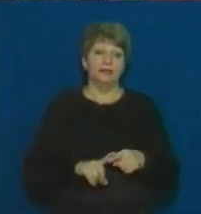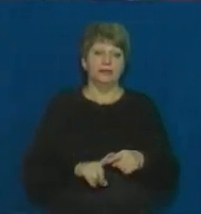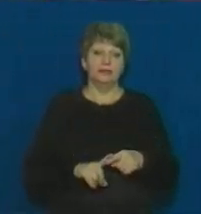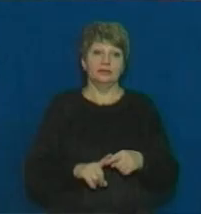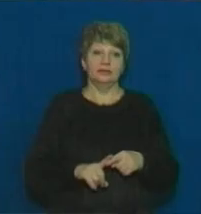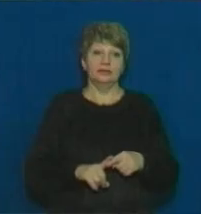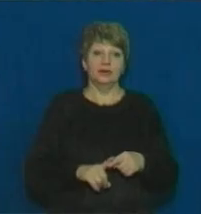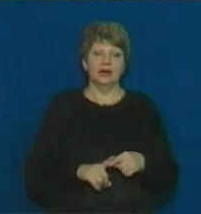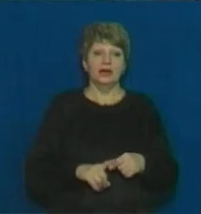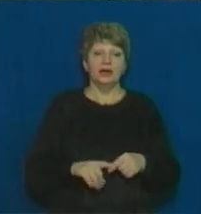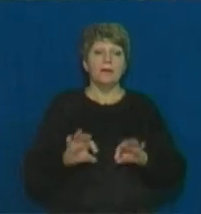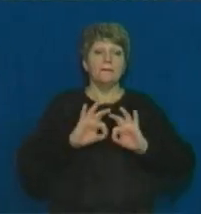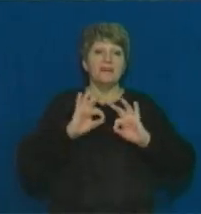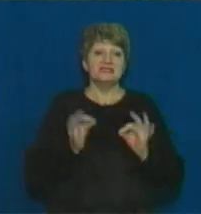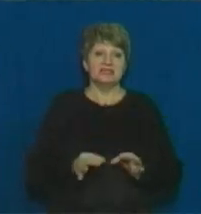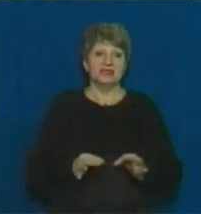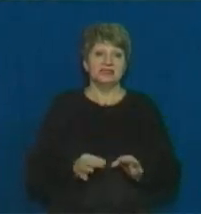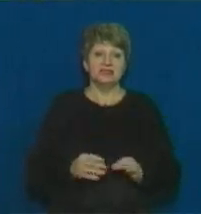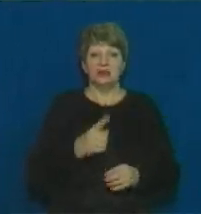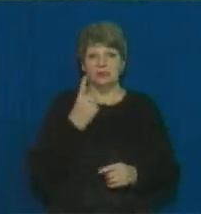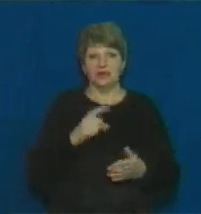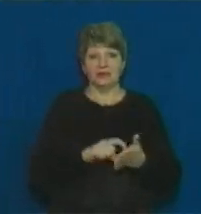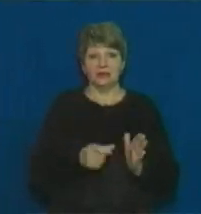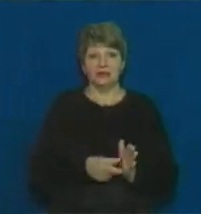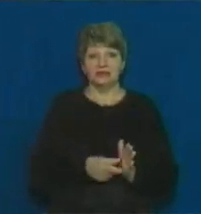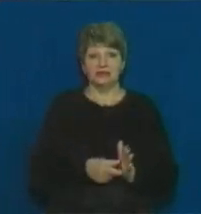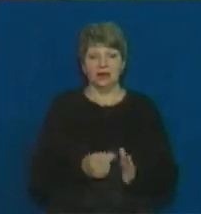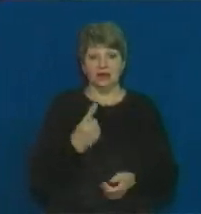мистецтво, але ми шиваємо її за перший клас.